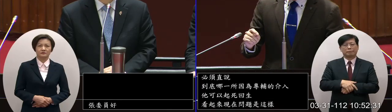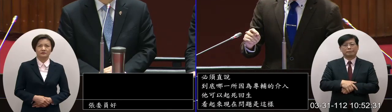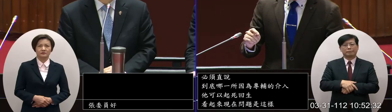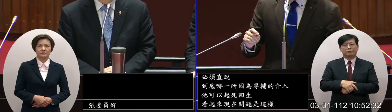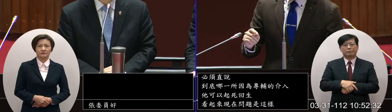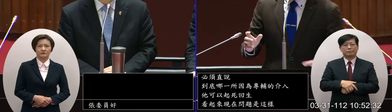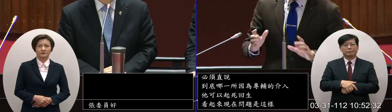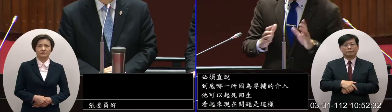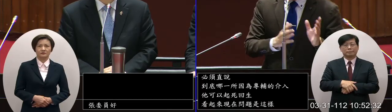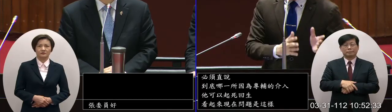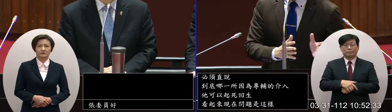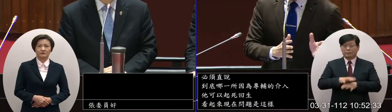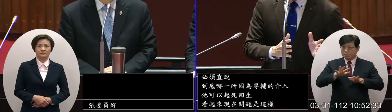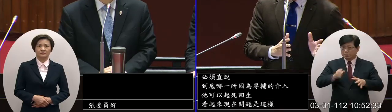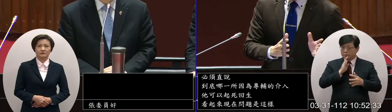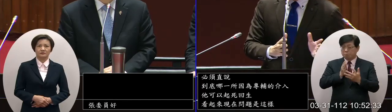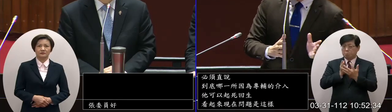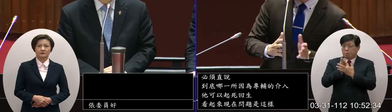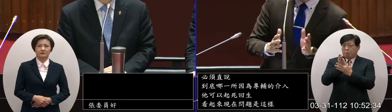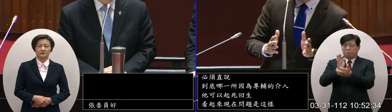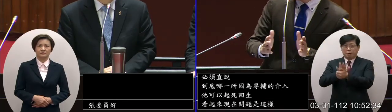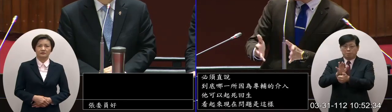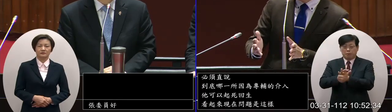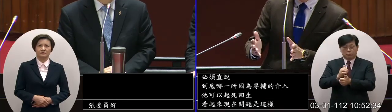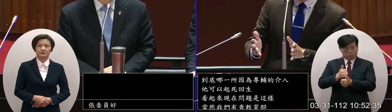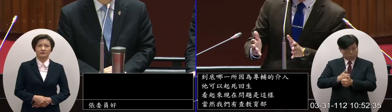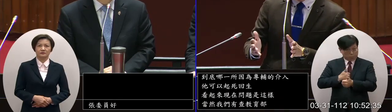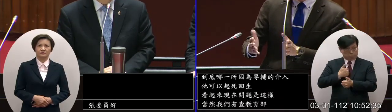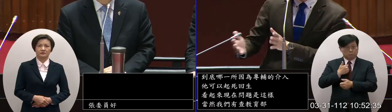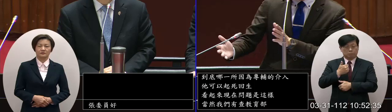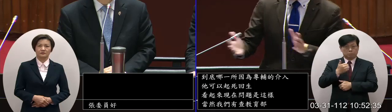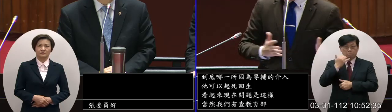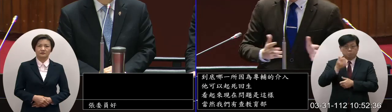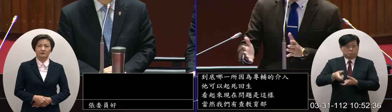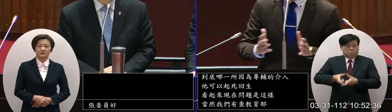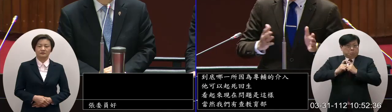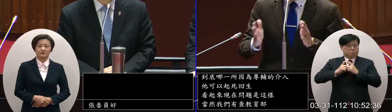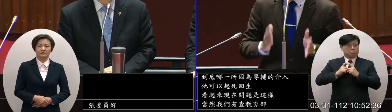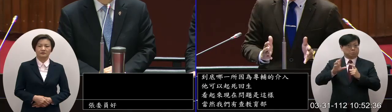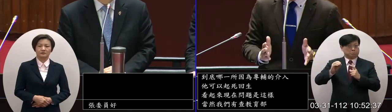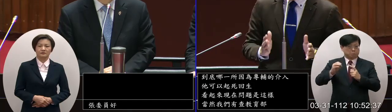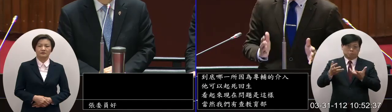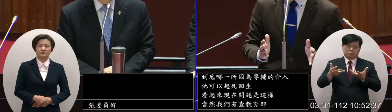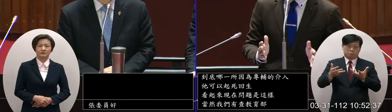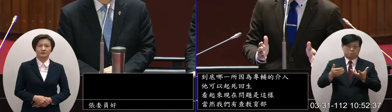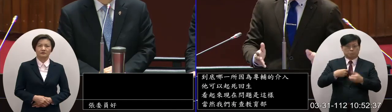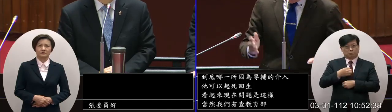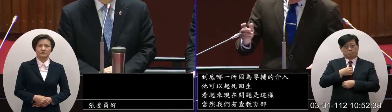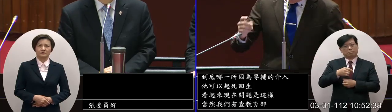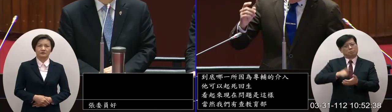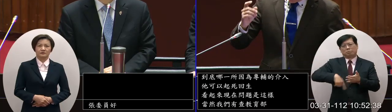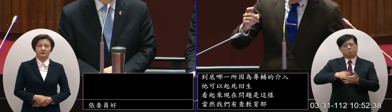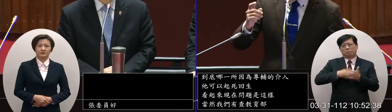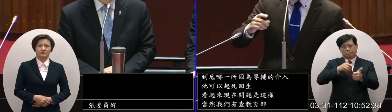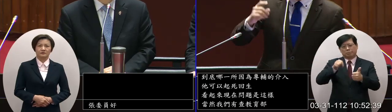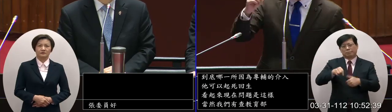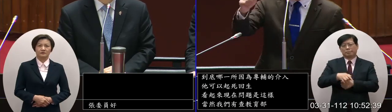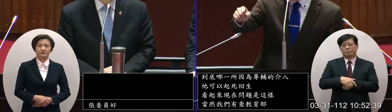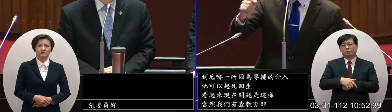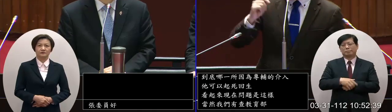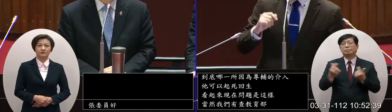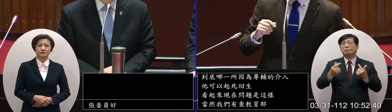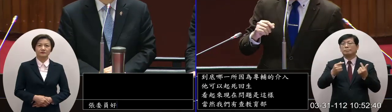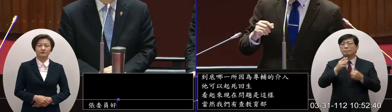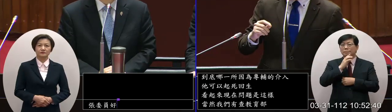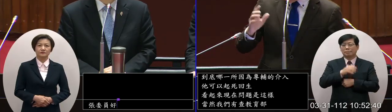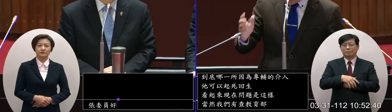但是我們介入之後有沒有幫忙把它起死回生我意思就很簡單比如說我們